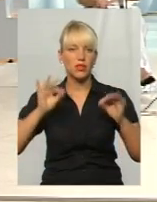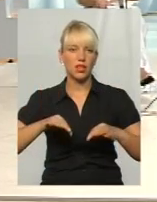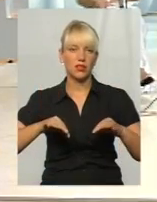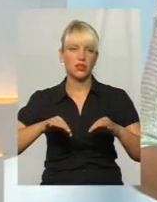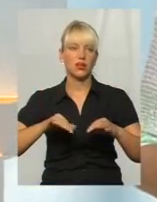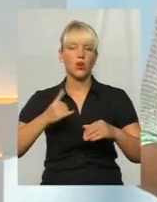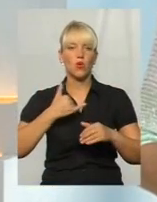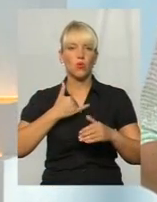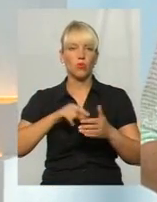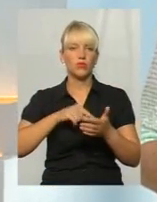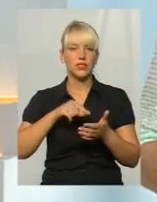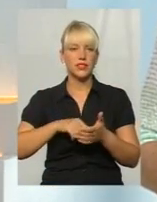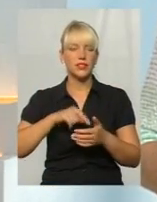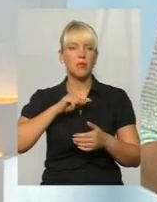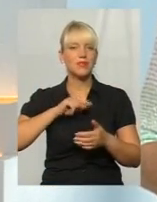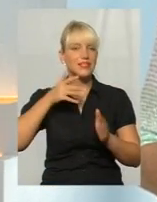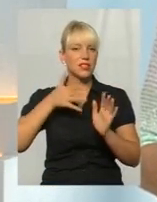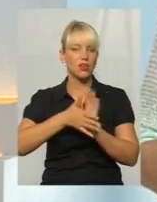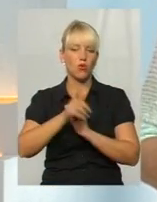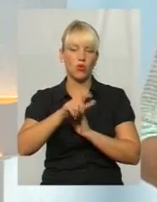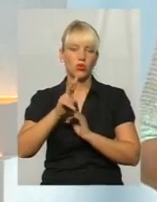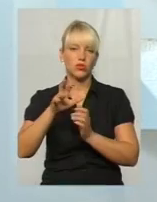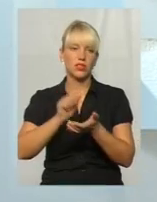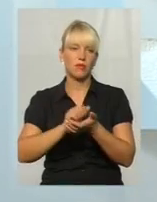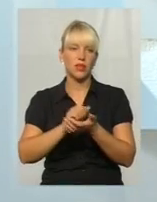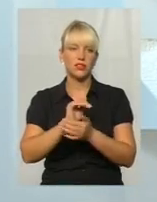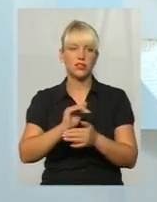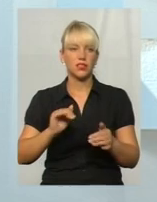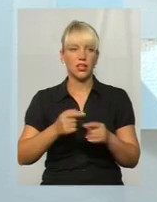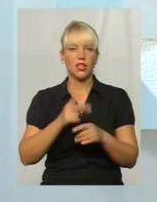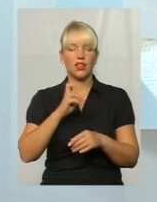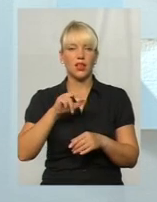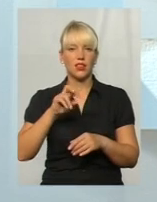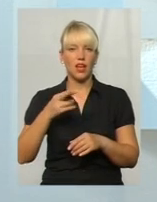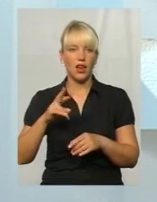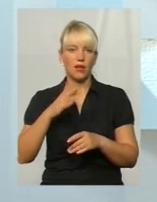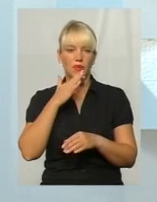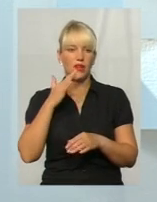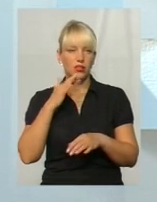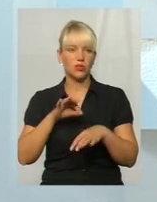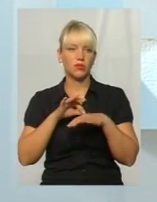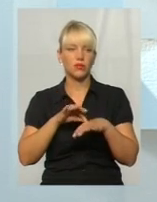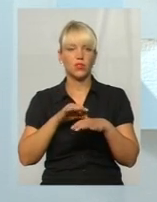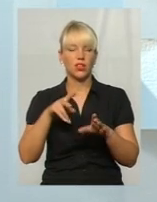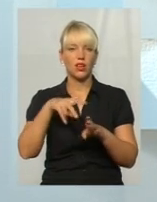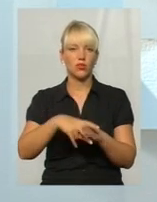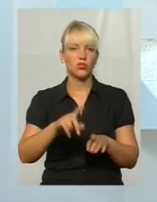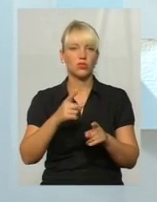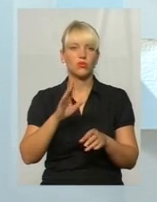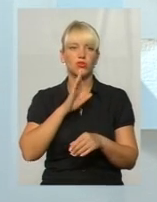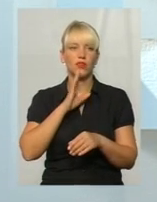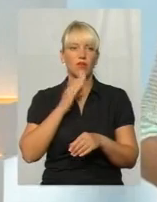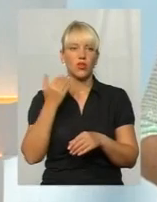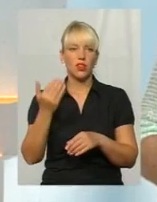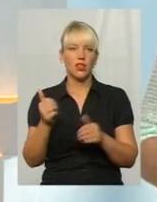місті, психологів, яких би займалися з дітьми. У Наталі випадає дуже велика, можна сказати, нагрузка, тому що вона там